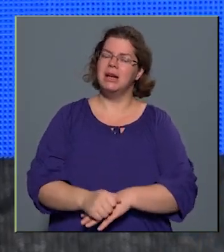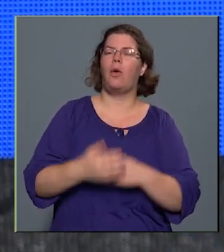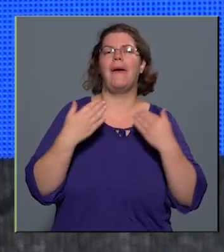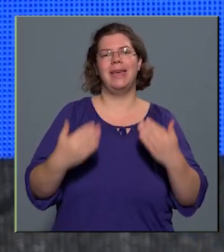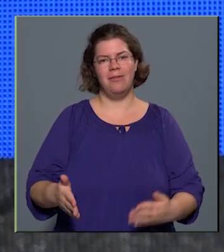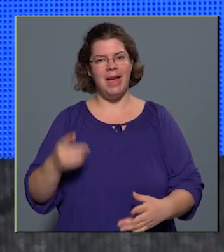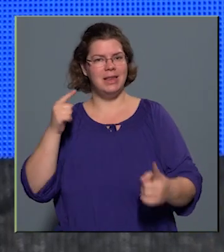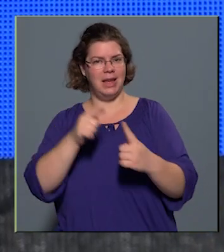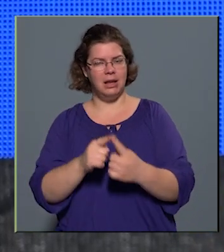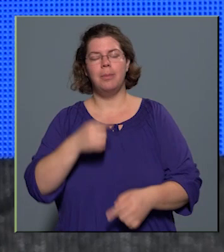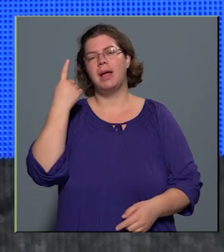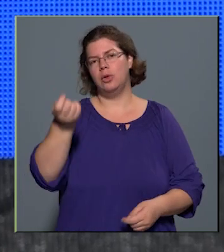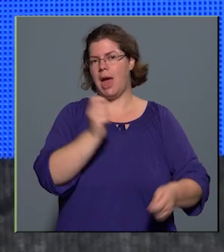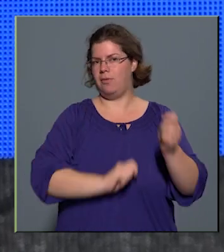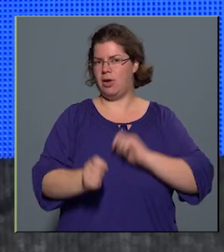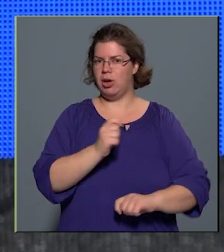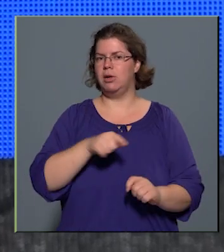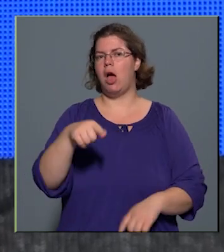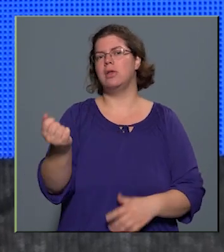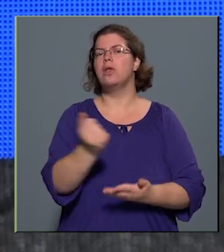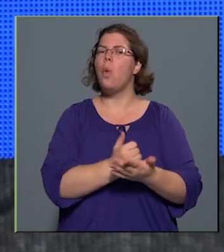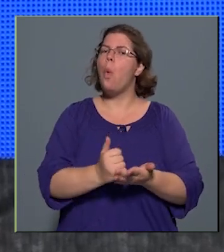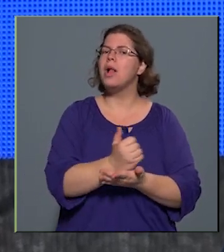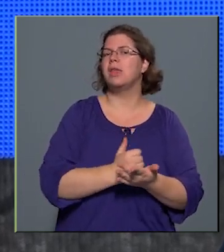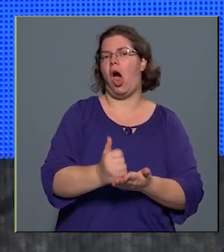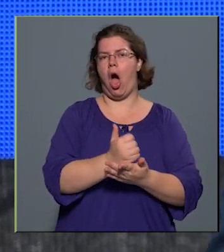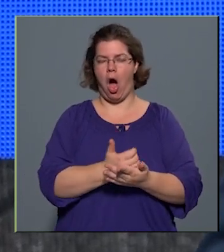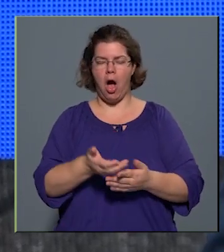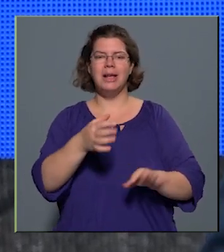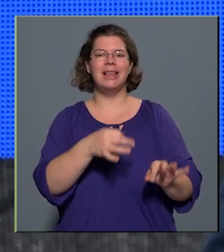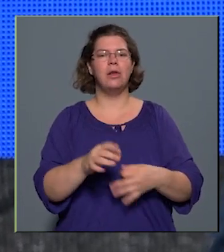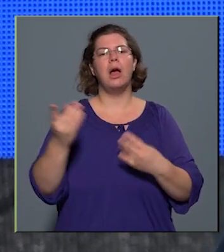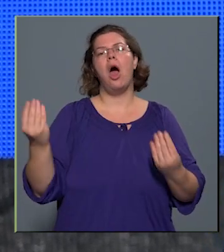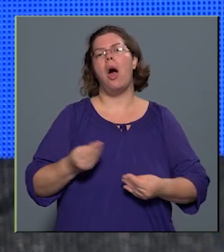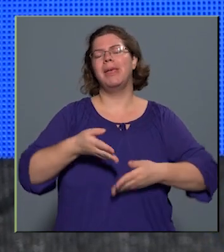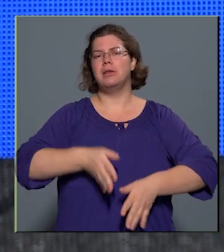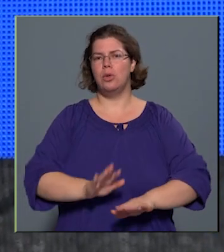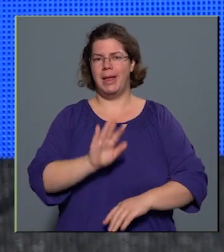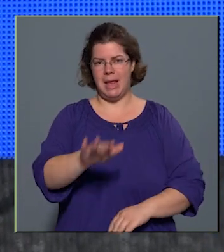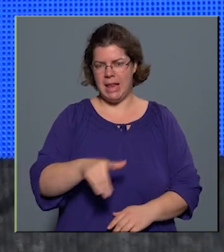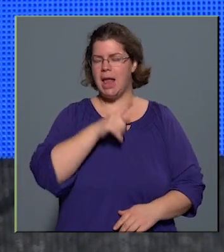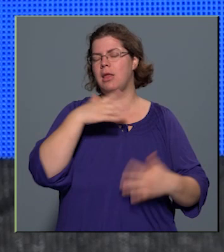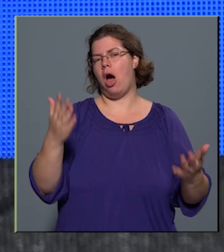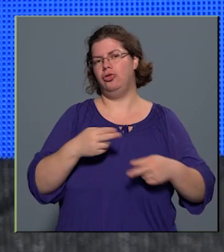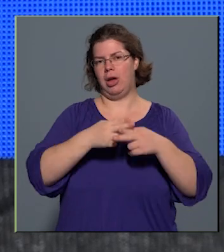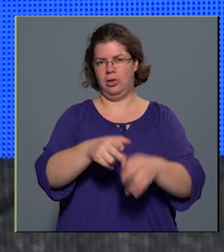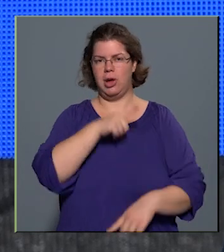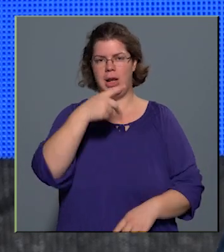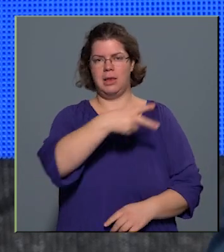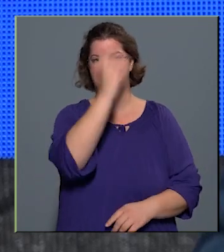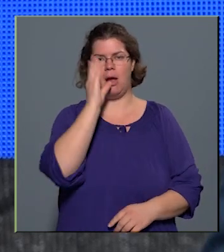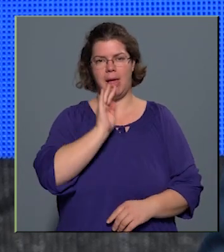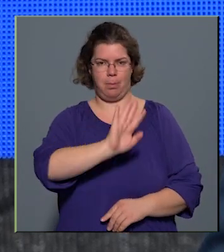tudják majd vásárolni azt az ultrán készüléket, ami a szülészeten biztos, hogy nagyon nagy segítség lesz a szakembereknek.